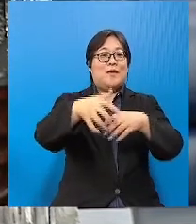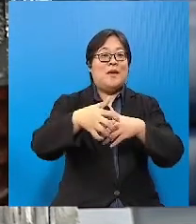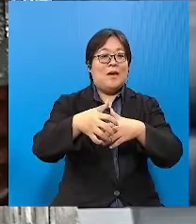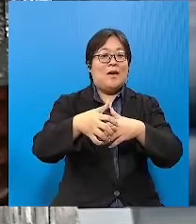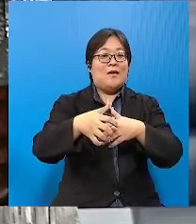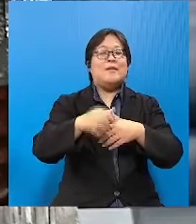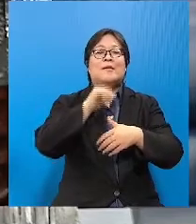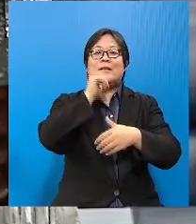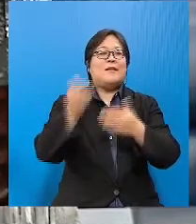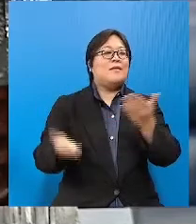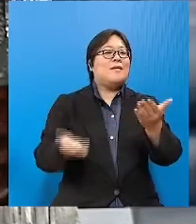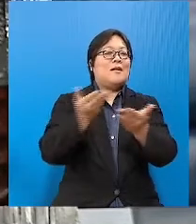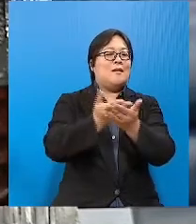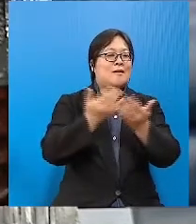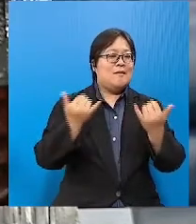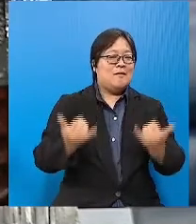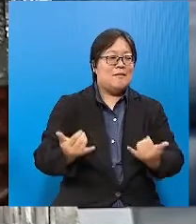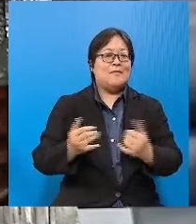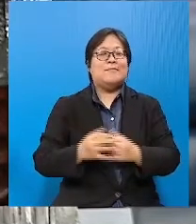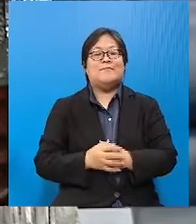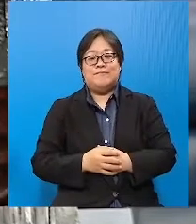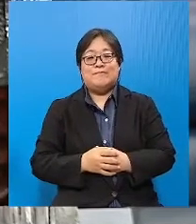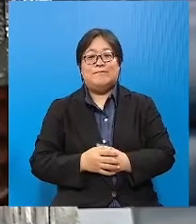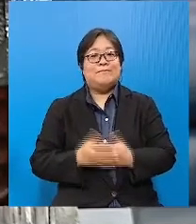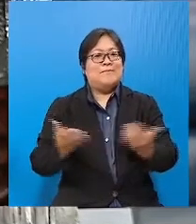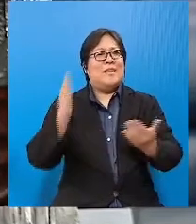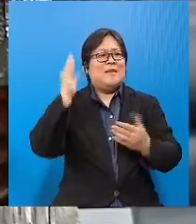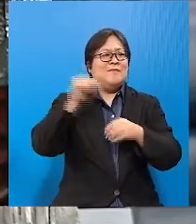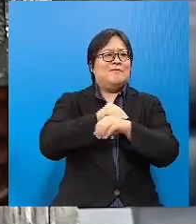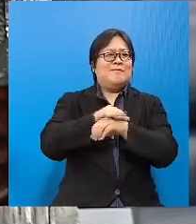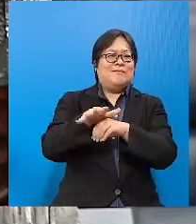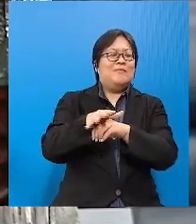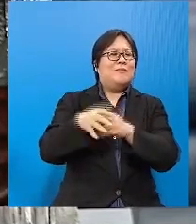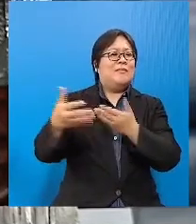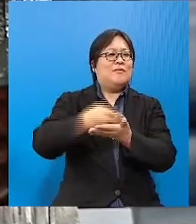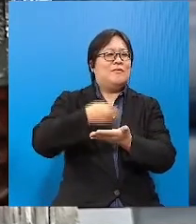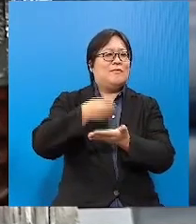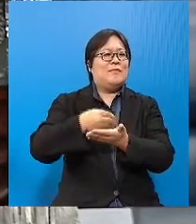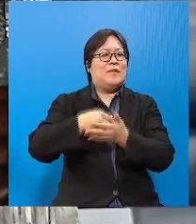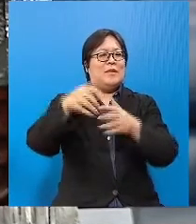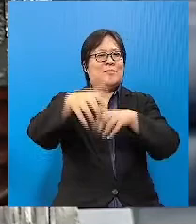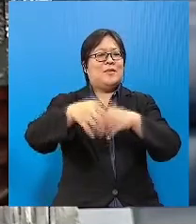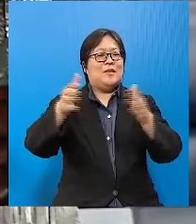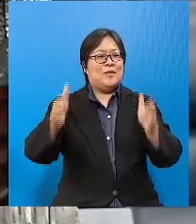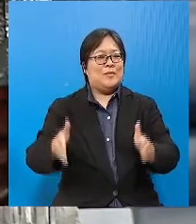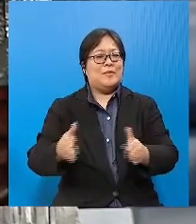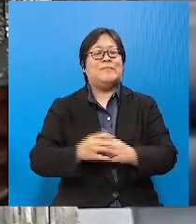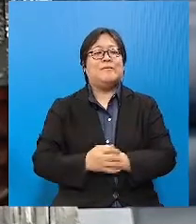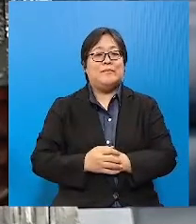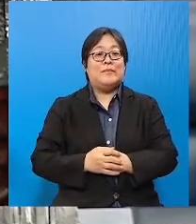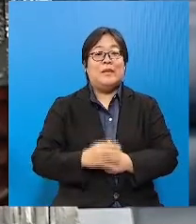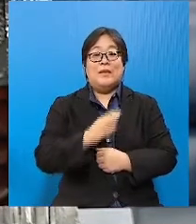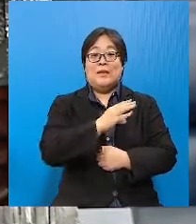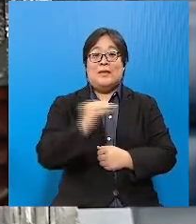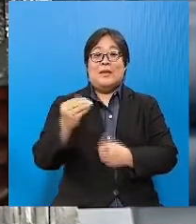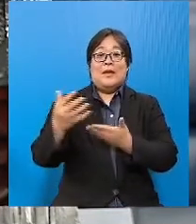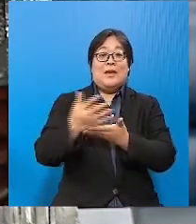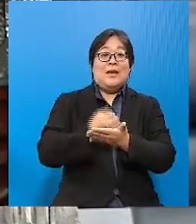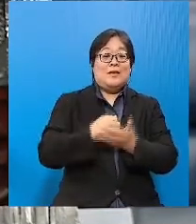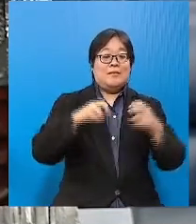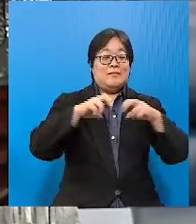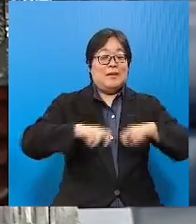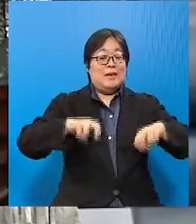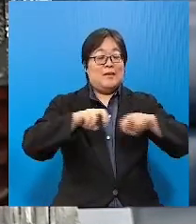adalah tidak disyorkan pada masa ini kerana ianya akan menjejaskan pendapatan pesawat secara langsung malah hasil kajian